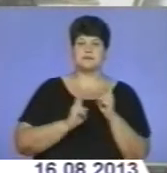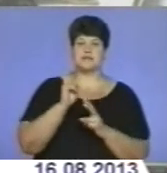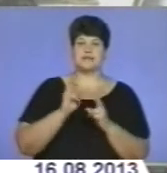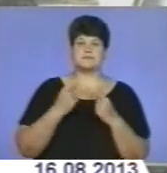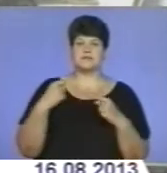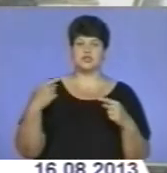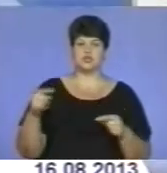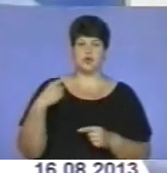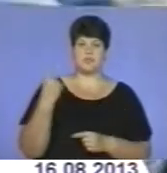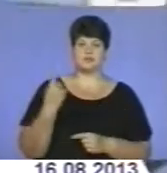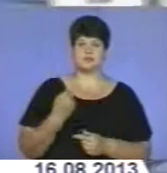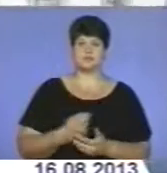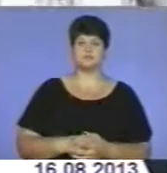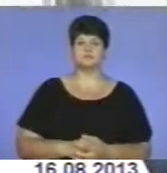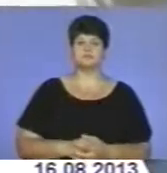з інших областей.